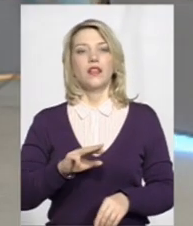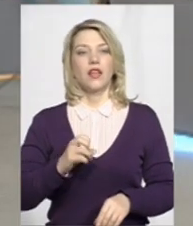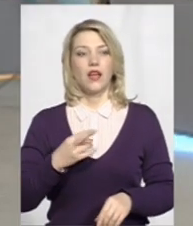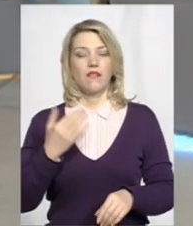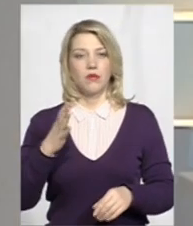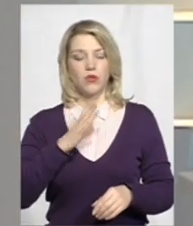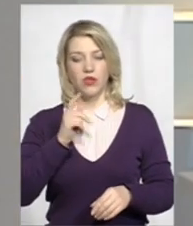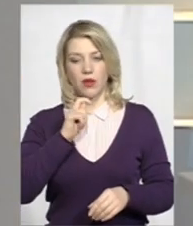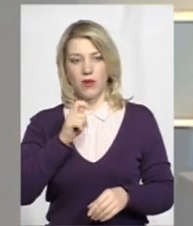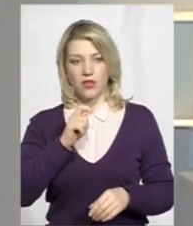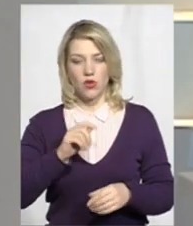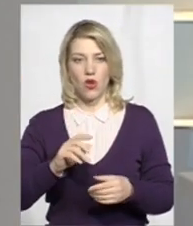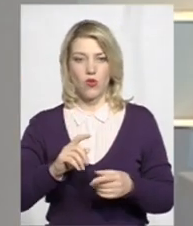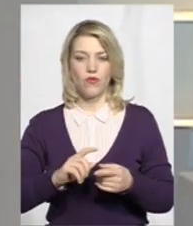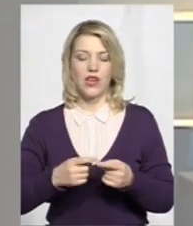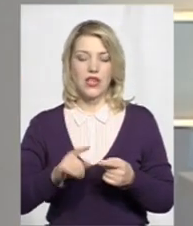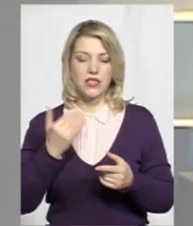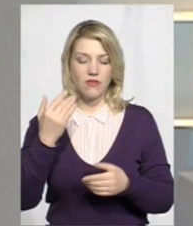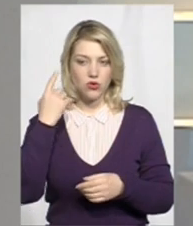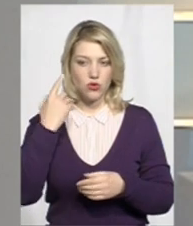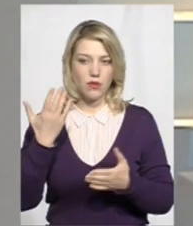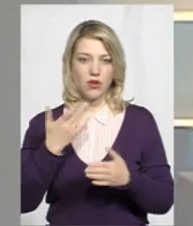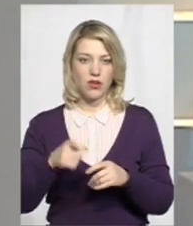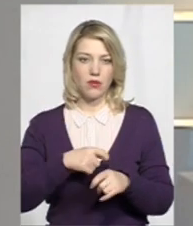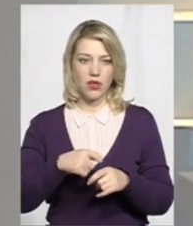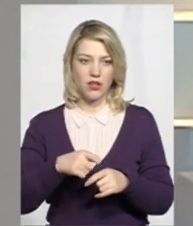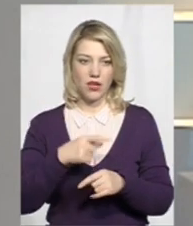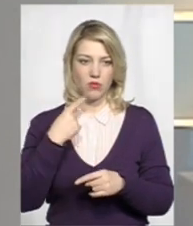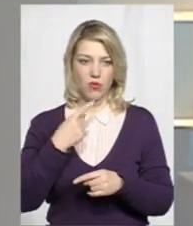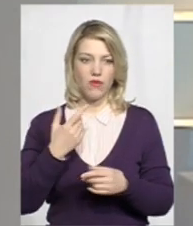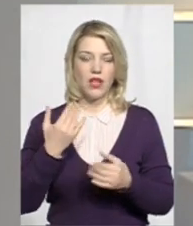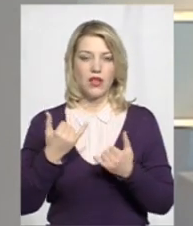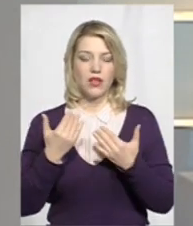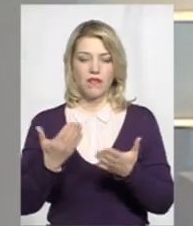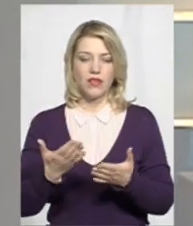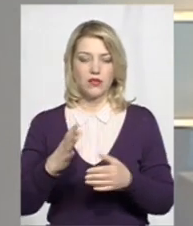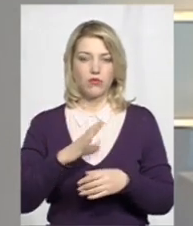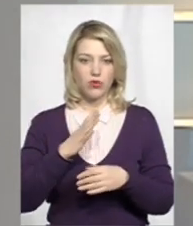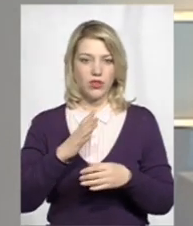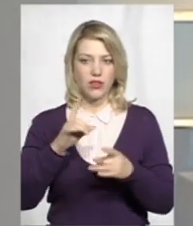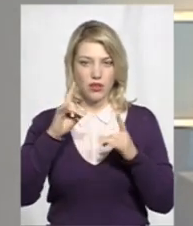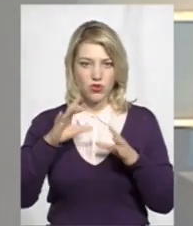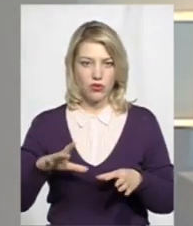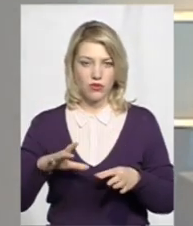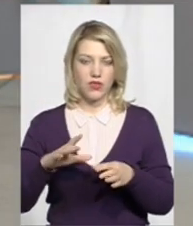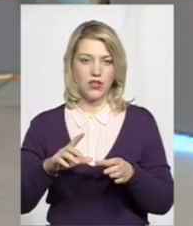сьогодні на прес-конференції, чули, про які матеріали йдеться. Для вас були результати неочікуваними?